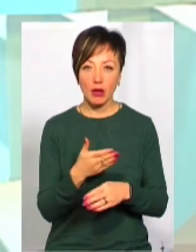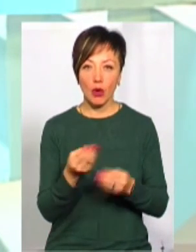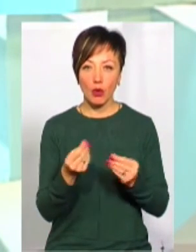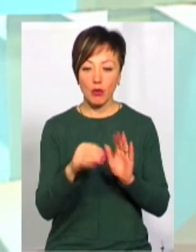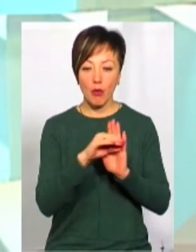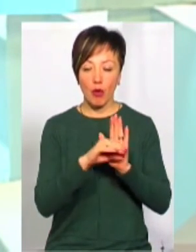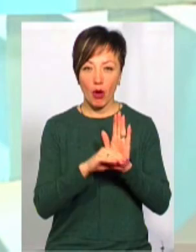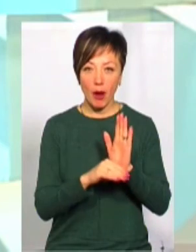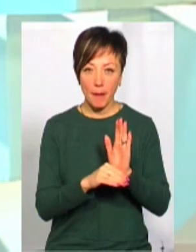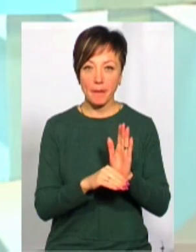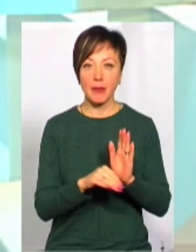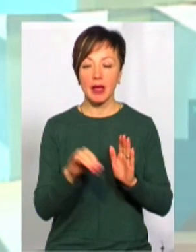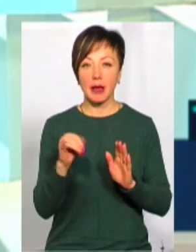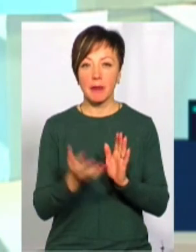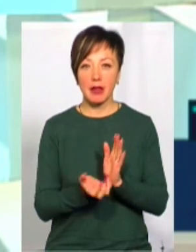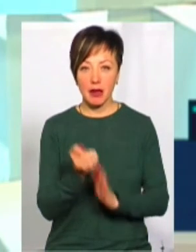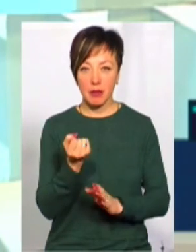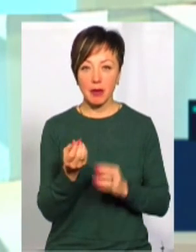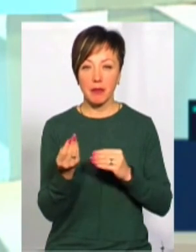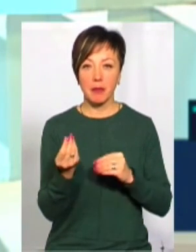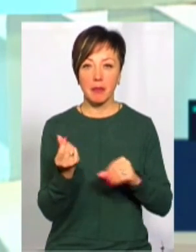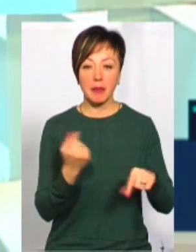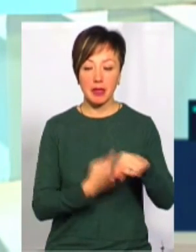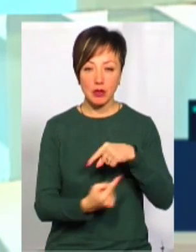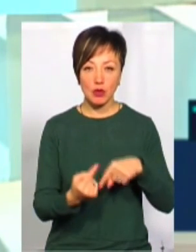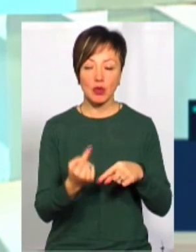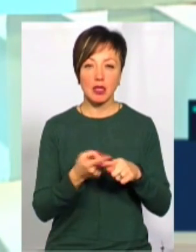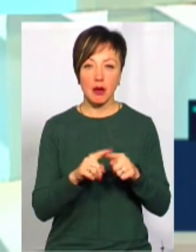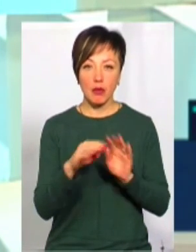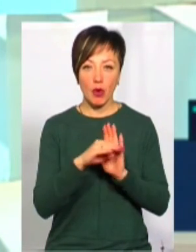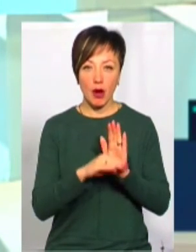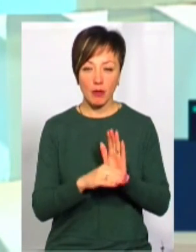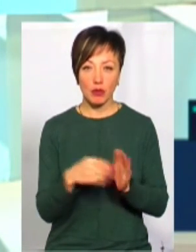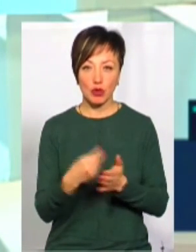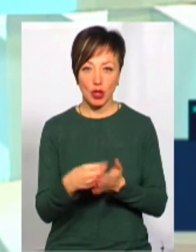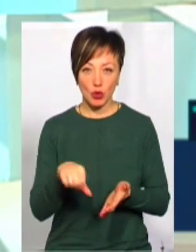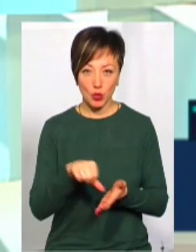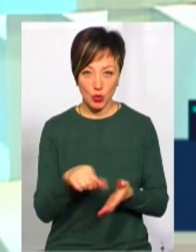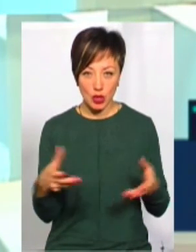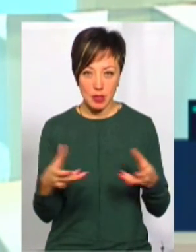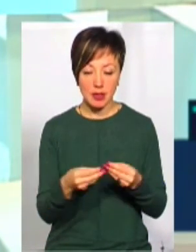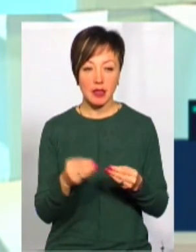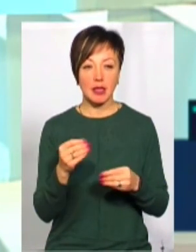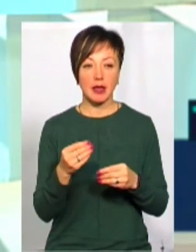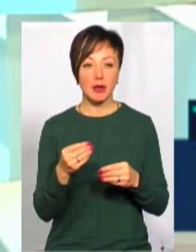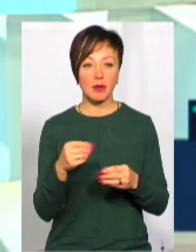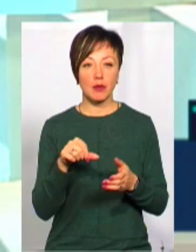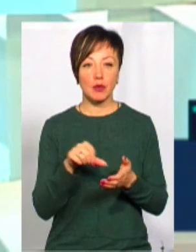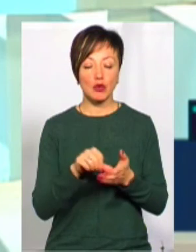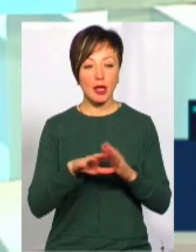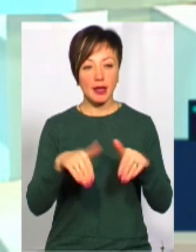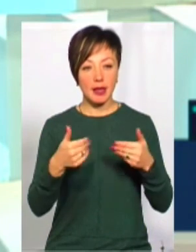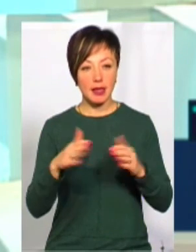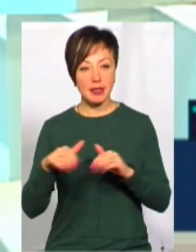Це, зокрема, і програми підтримки підприємництва. Це програми бюджет участі, бюджетні